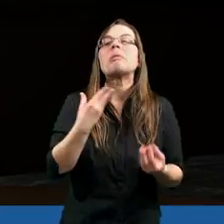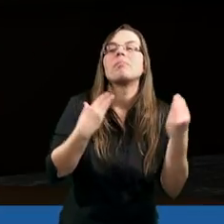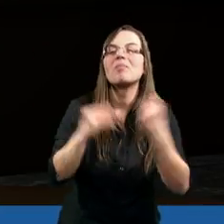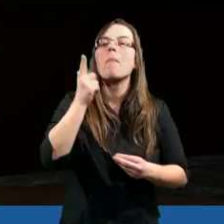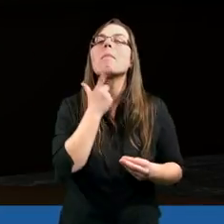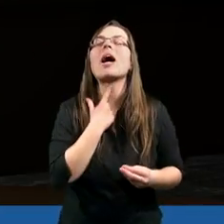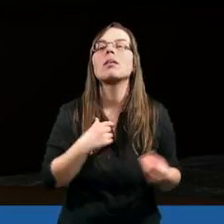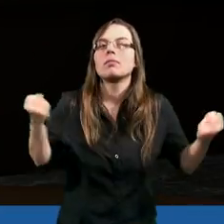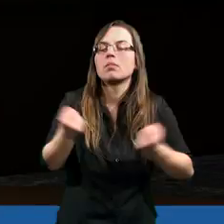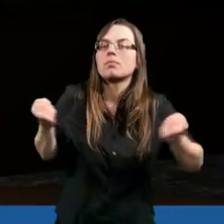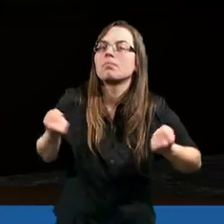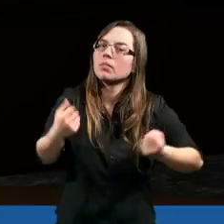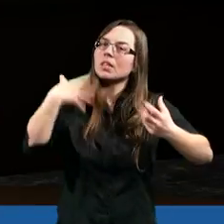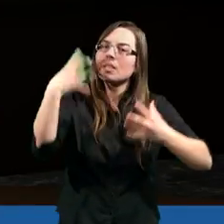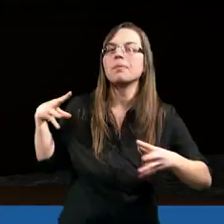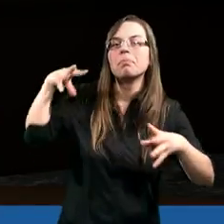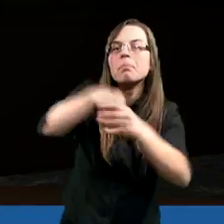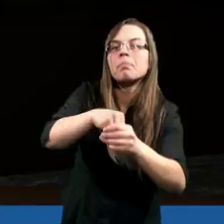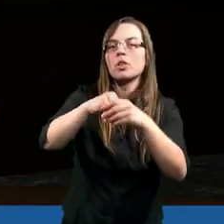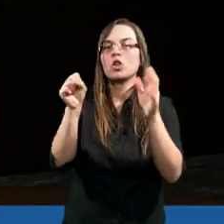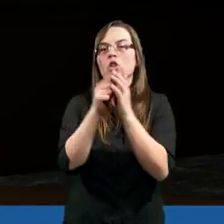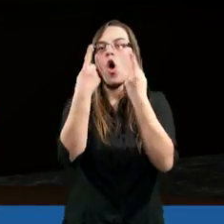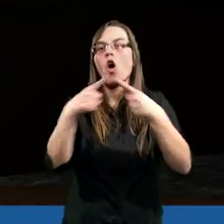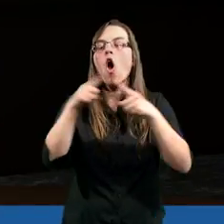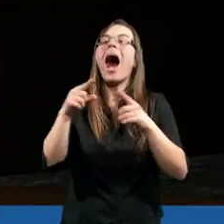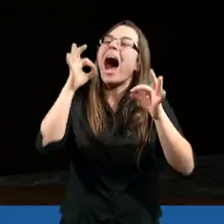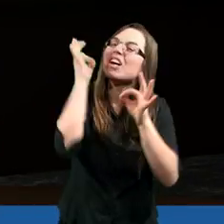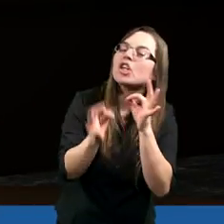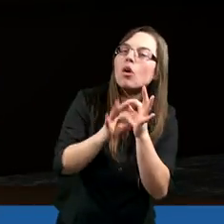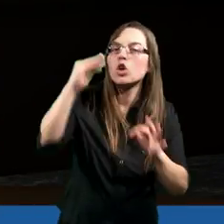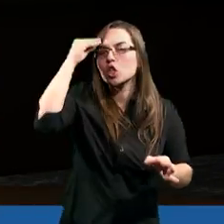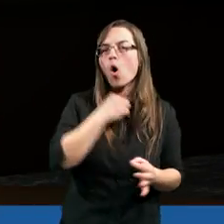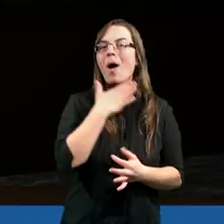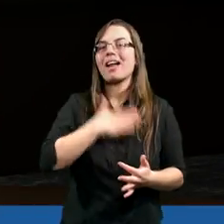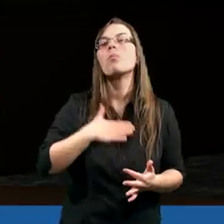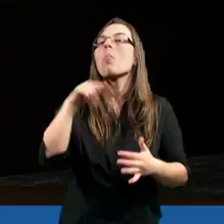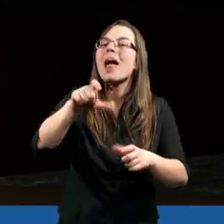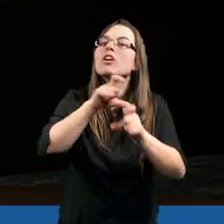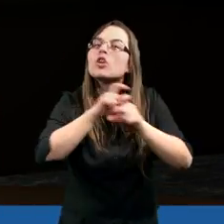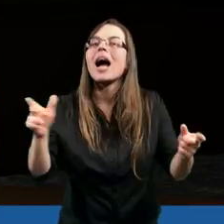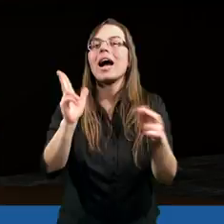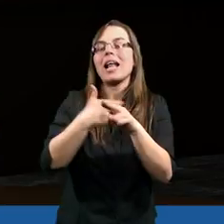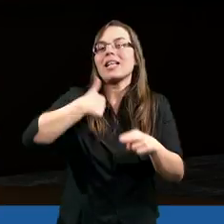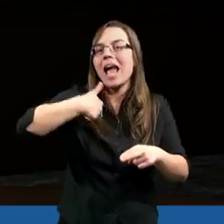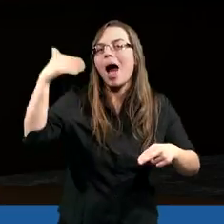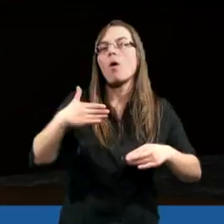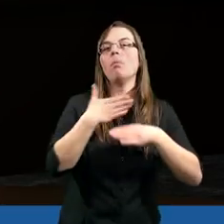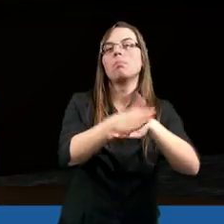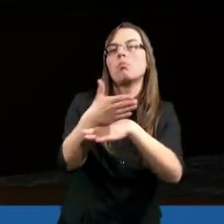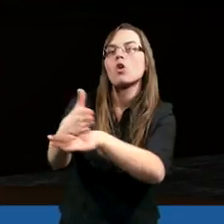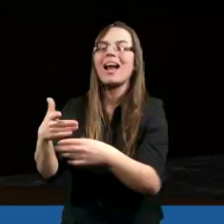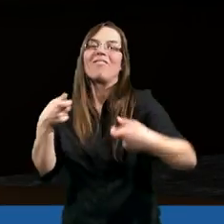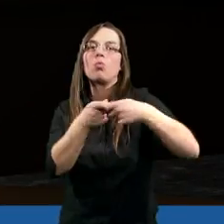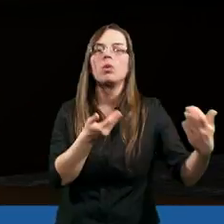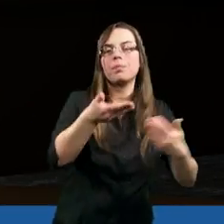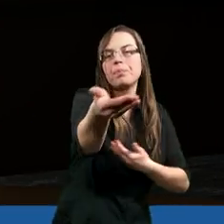wielkie pragnienie naprawdę uczestniczenia w nabożeństwie, a w szczególności w szkole sobotniej, bo to jest ten czas, w którym ja mogę się dzielić tym,